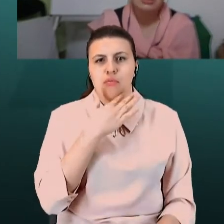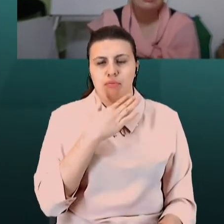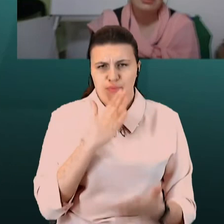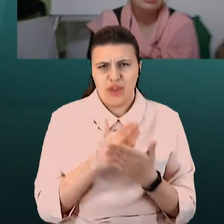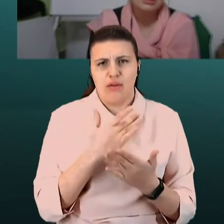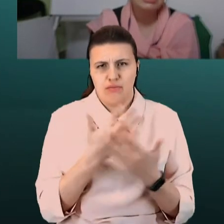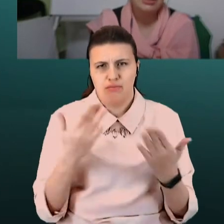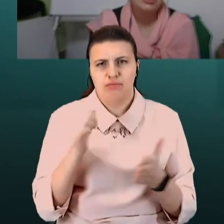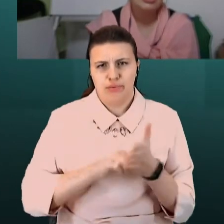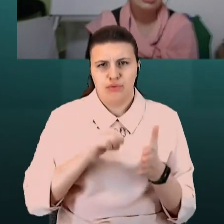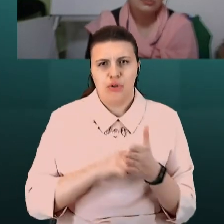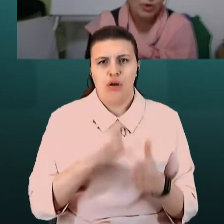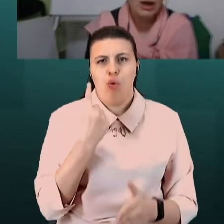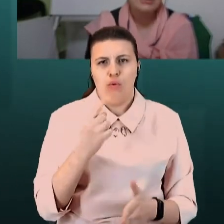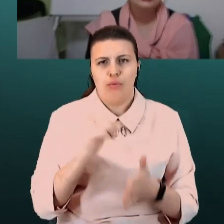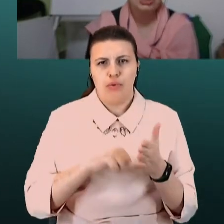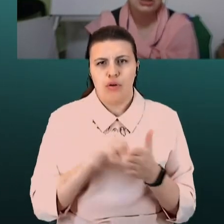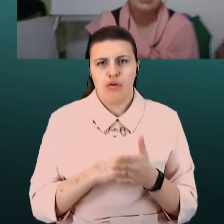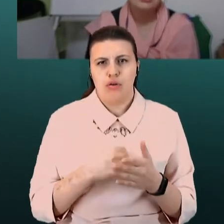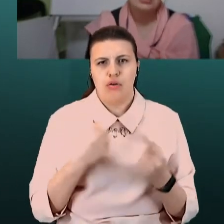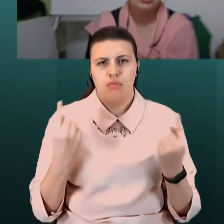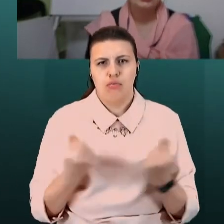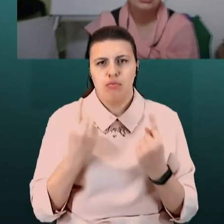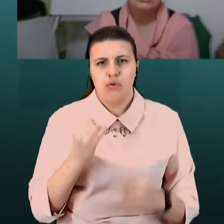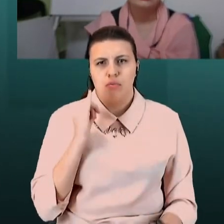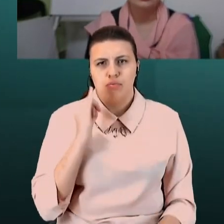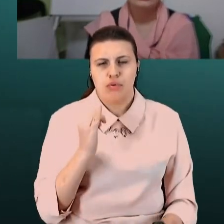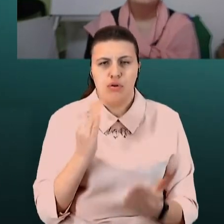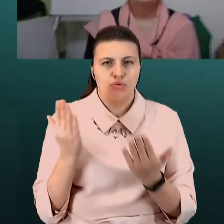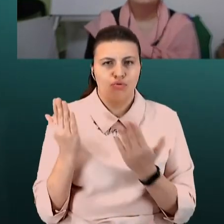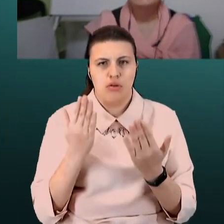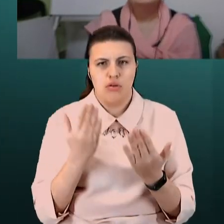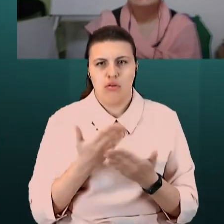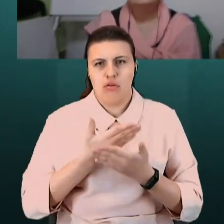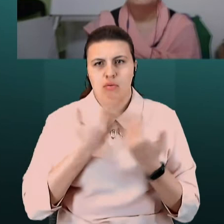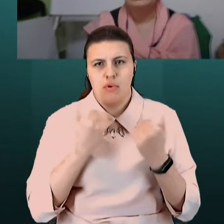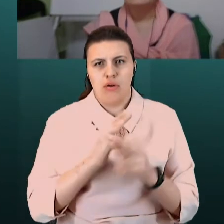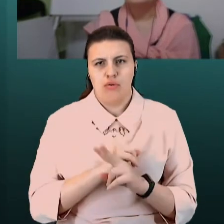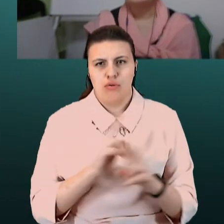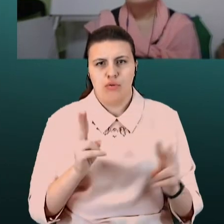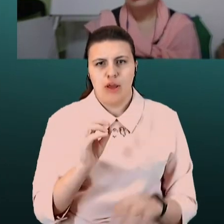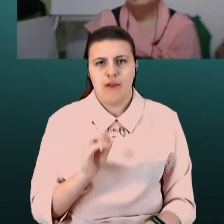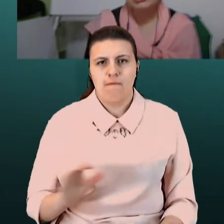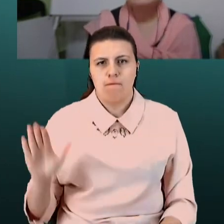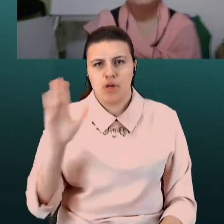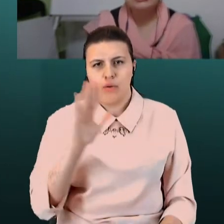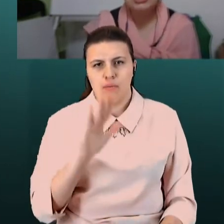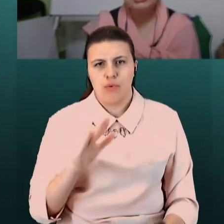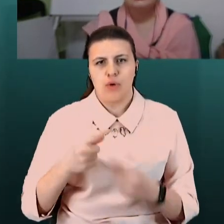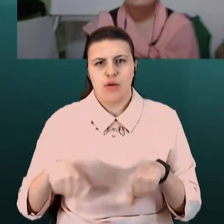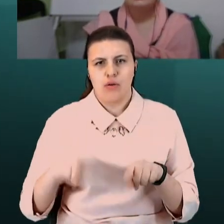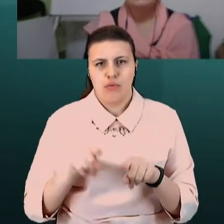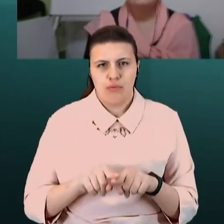причин є, виявляється, банально погане читання нашої нації, бо європейські країни проводять часто